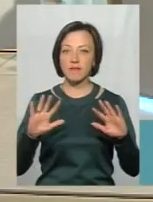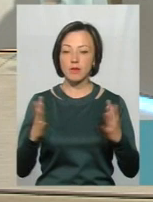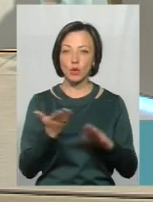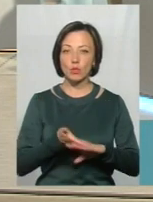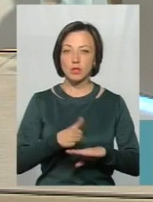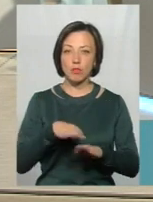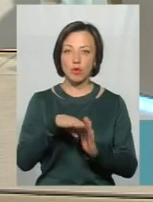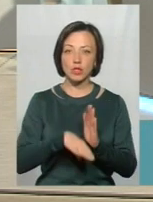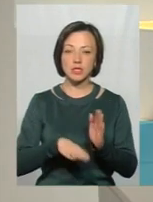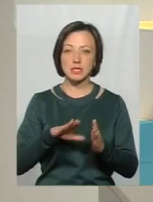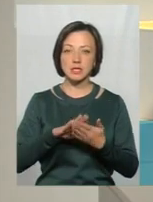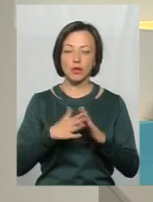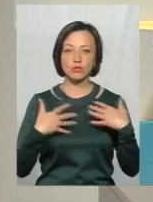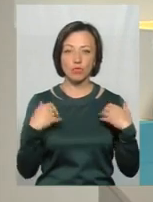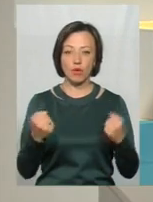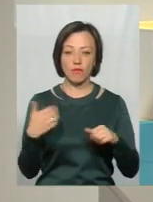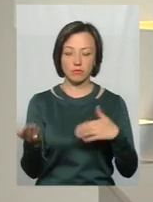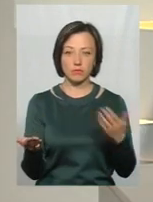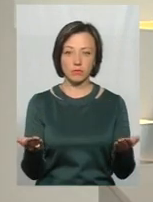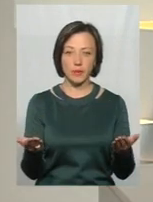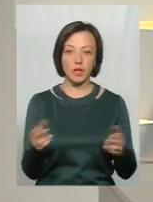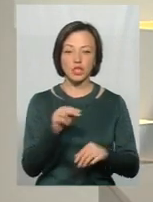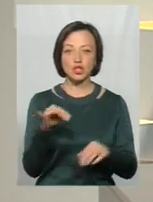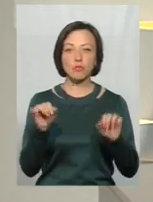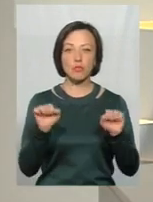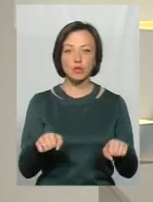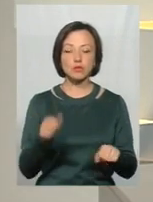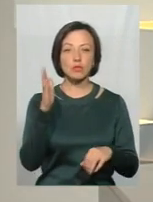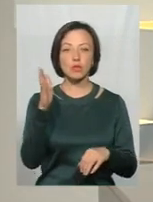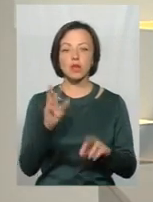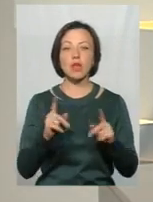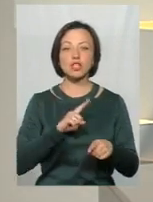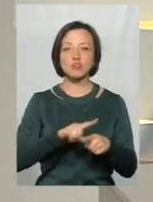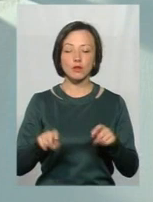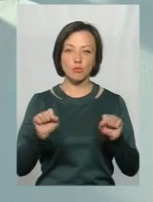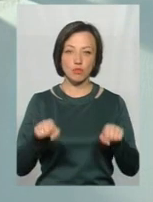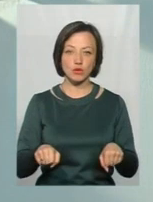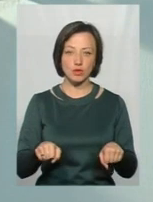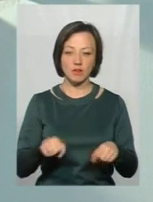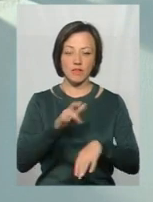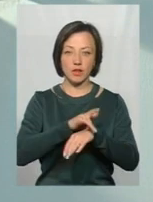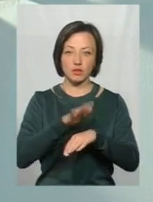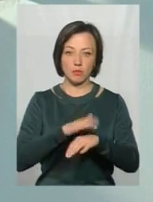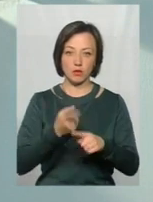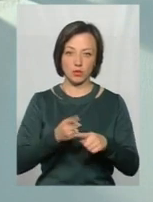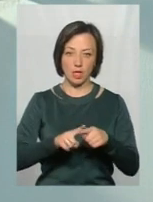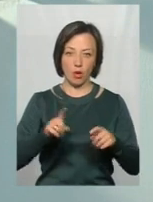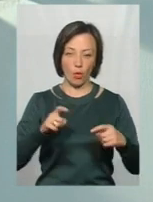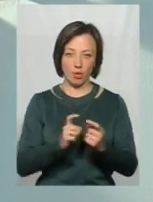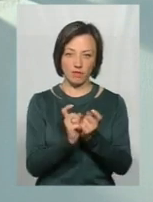погіршенням стану здоров'я обох сторон. Чи можете спрогнозувати, як швидко може бути вичерпано цей конфлікт?